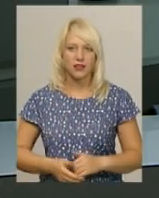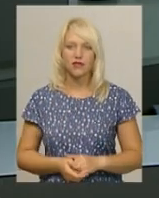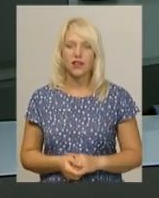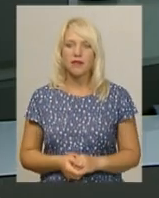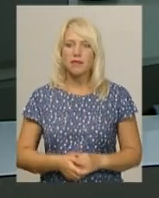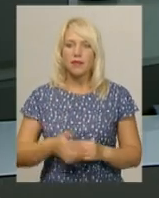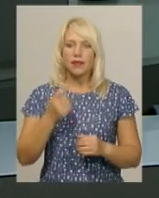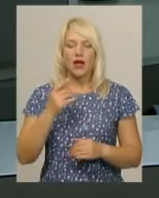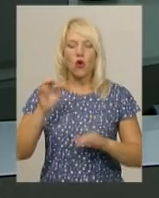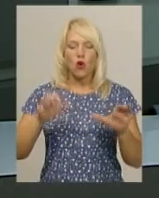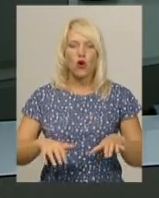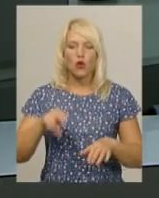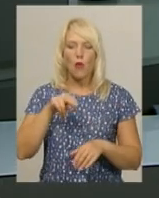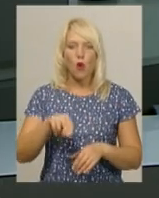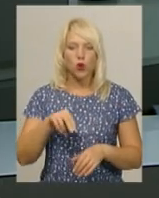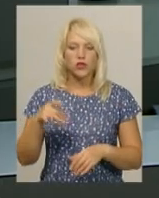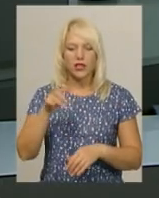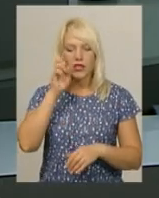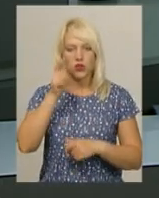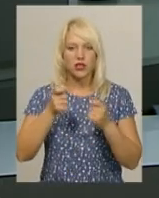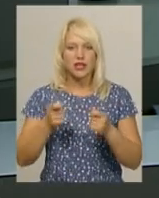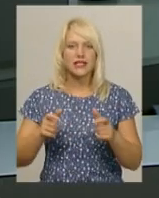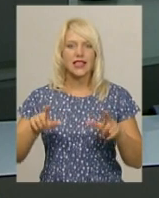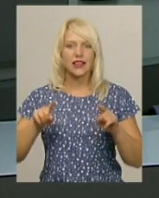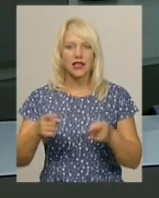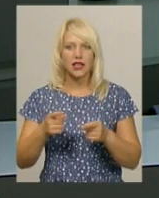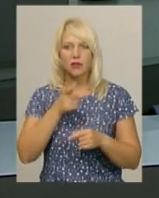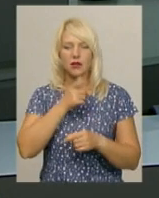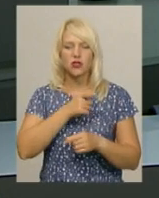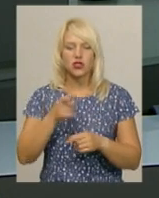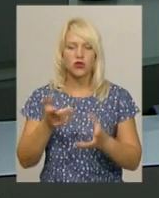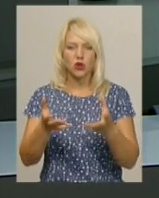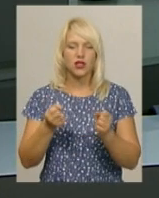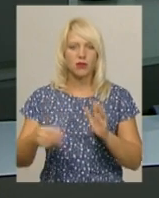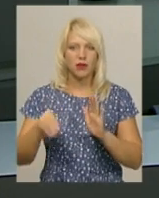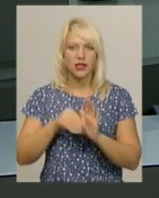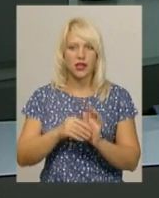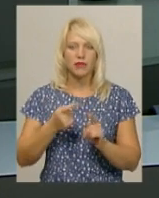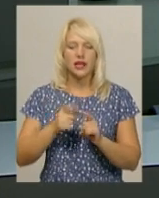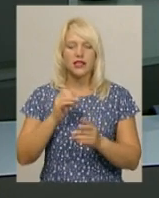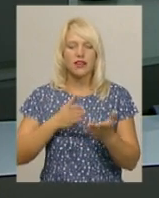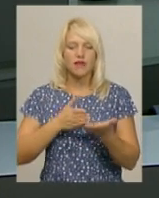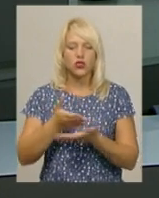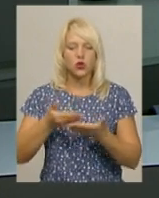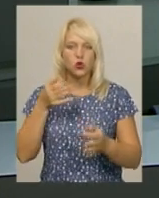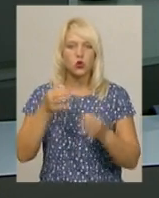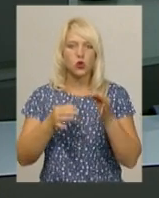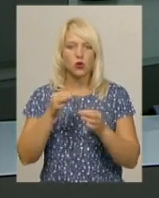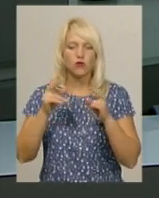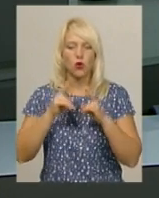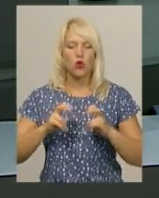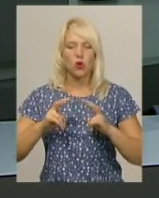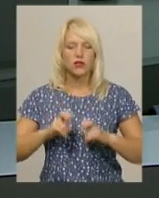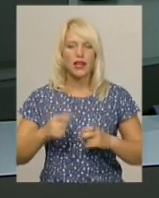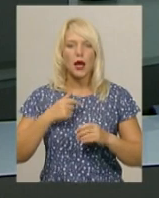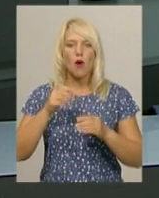Голову Полонської райдержадміністрації затримали на отриманні неправомірної вигоди. За версією досудового розслідування, посадовець вимагав